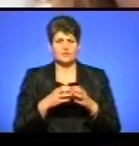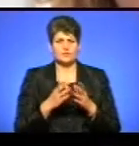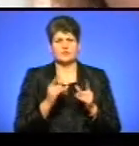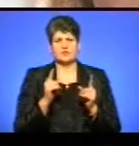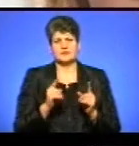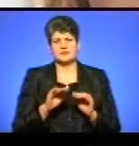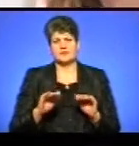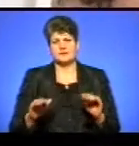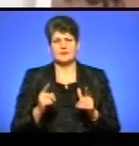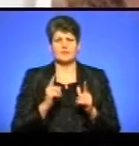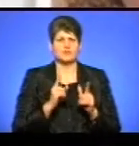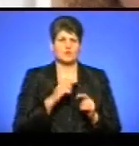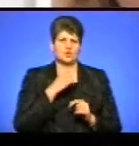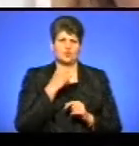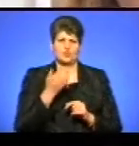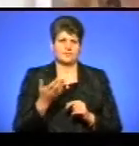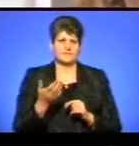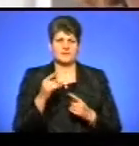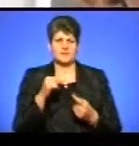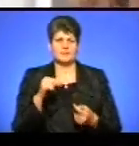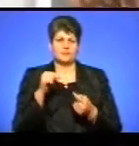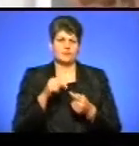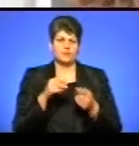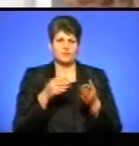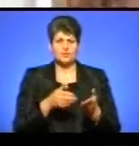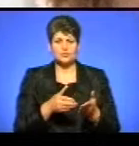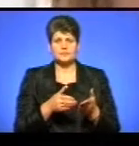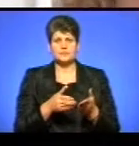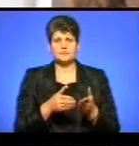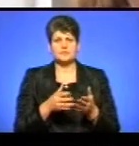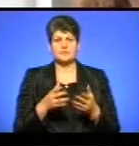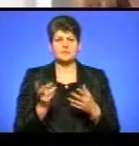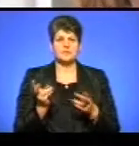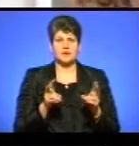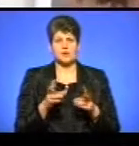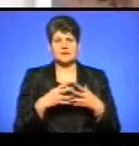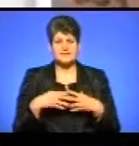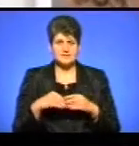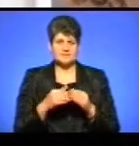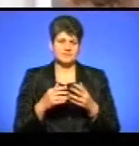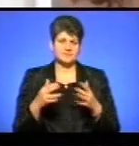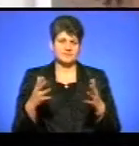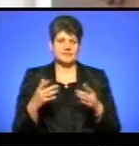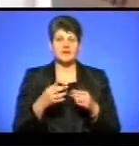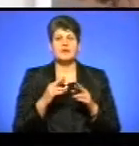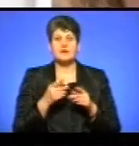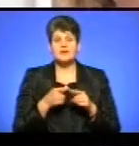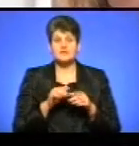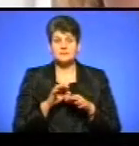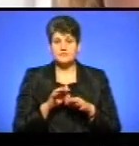підлітки, або тільки дорослі. Відповідно, тут в нас і проходять і з сім'ями на кастинг і так далі. Як відбувається,